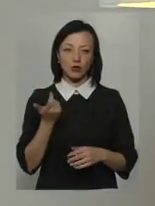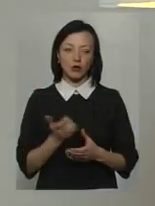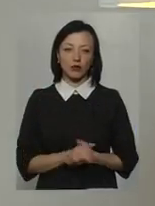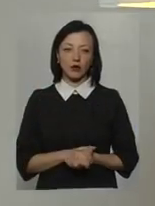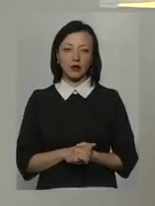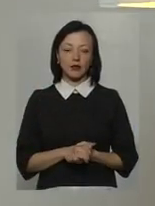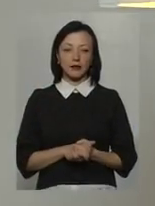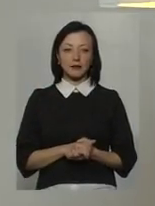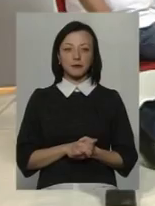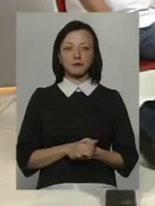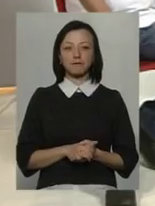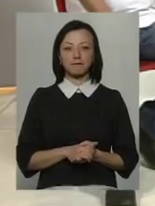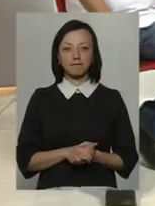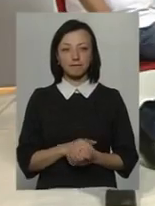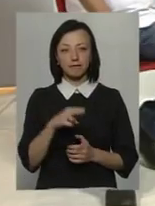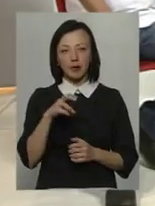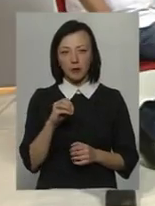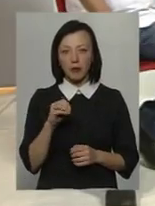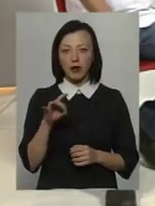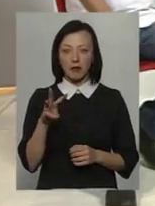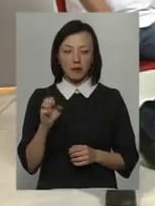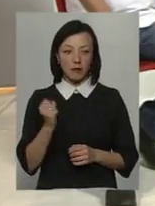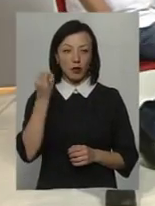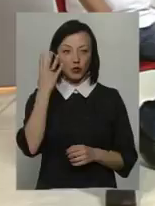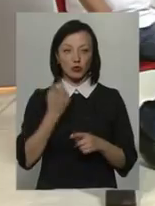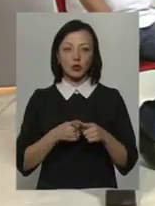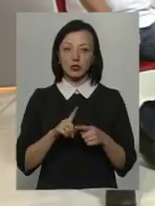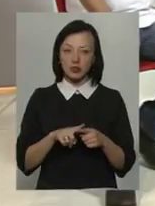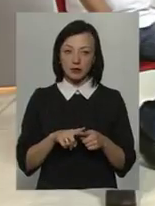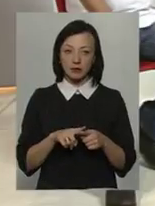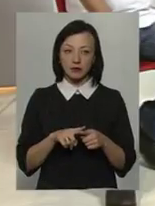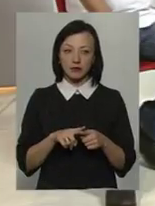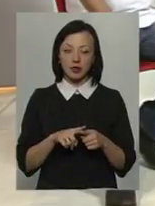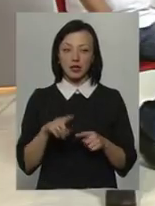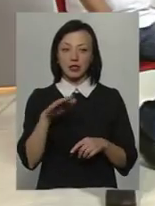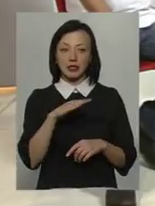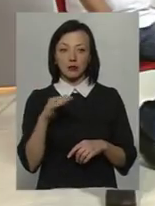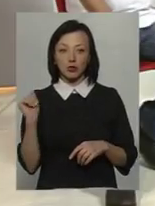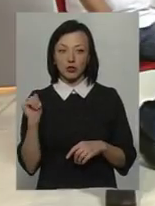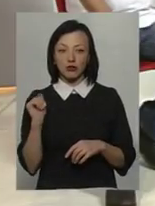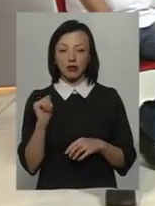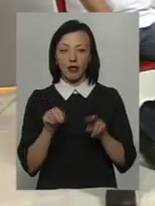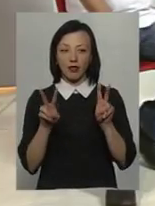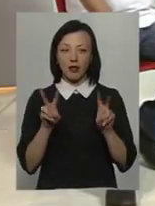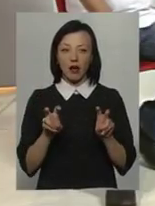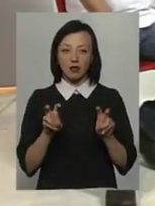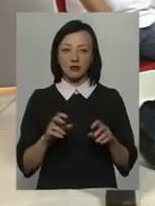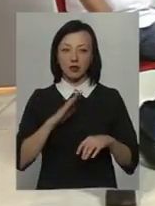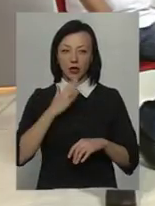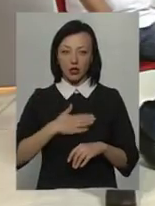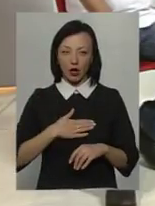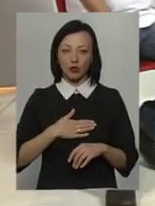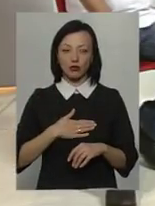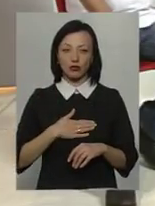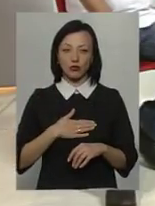Тобто пермакультура – це, ну, але пермакультура – запозичена назва для нашої, по